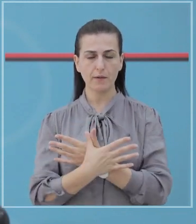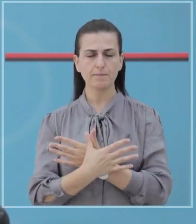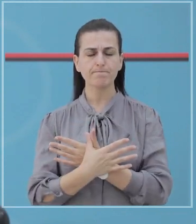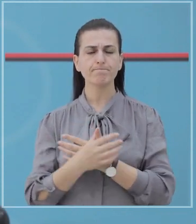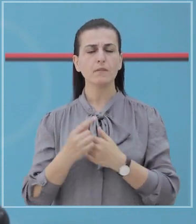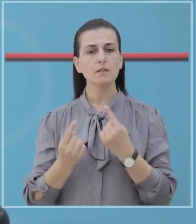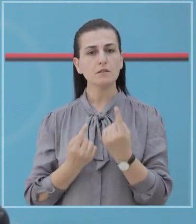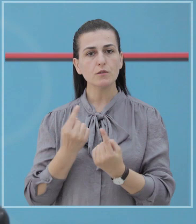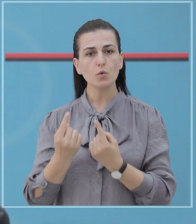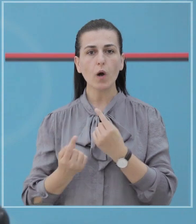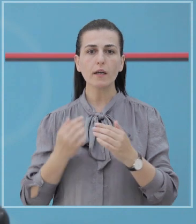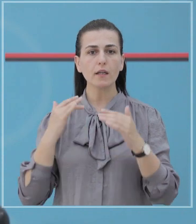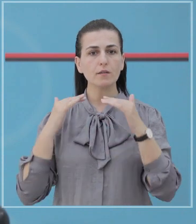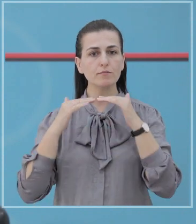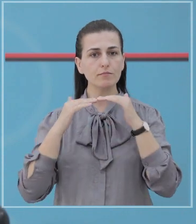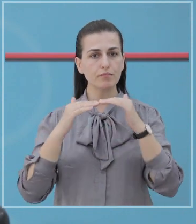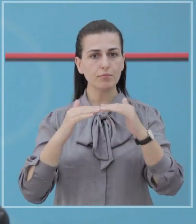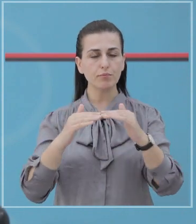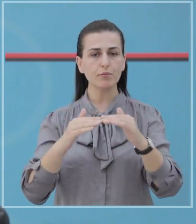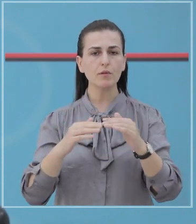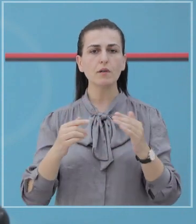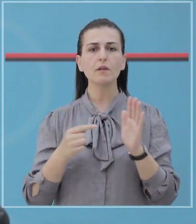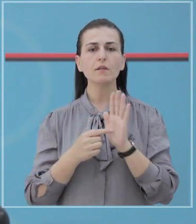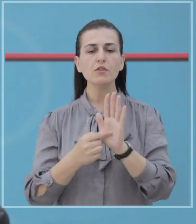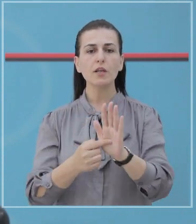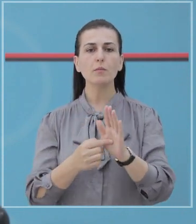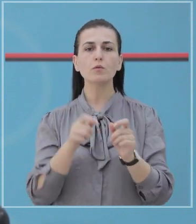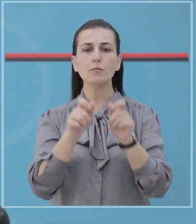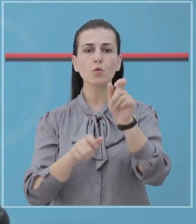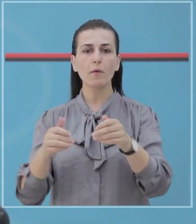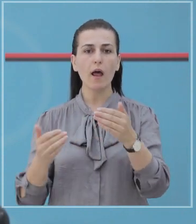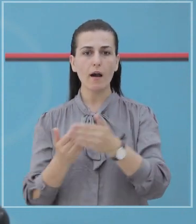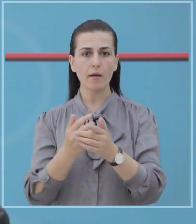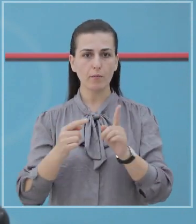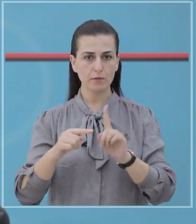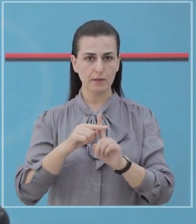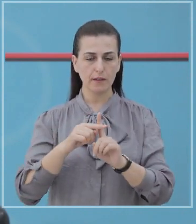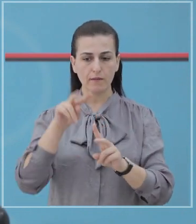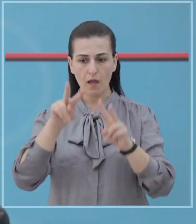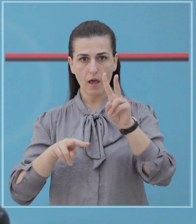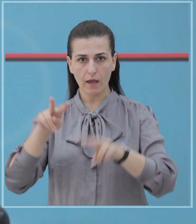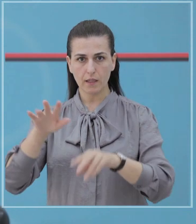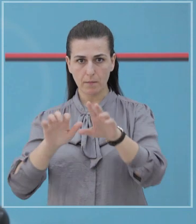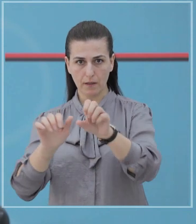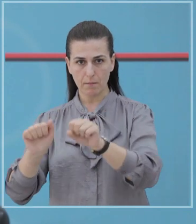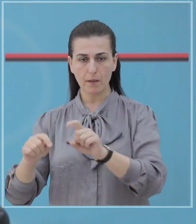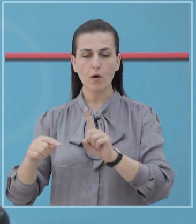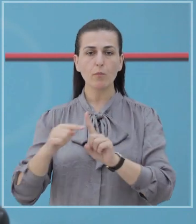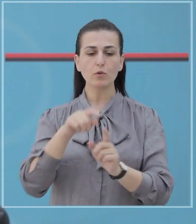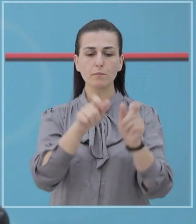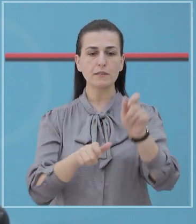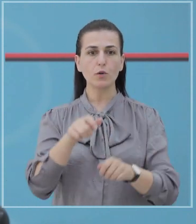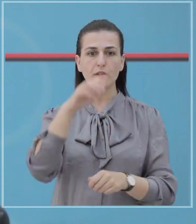në vënd, paraqitet e qëndrushme, mbështetur në identifikimin në rasteve të reja, në jetimin aktiv, si të në numër në rasteve të